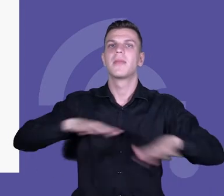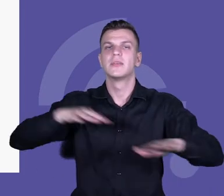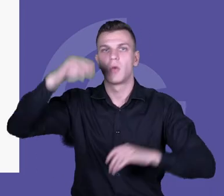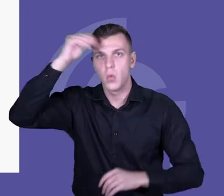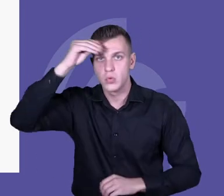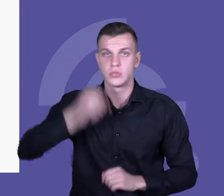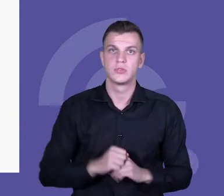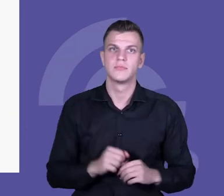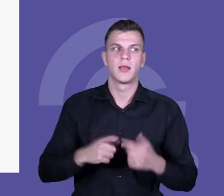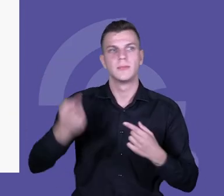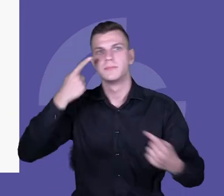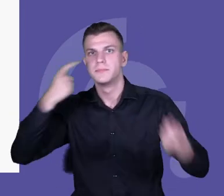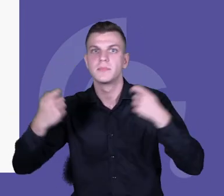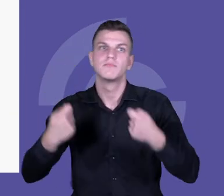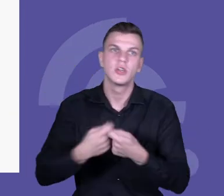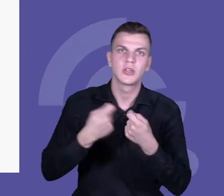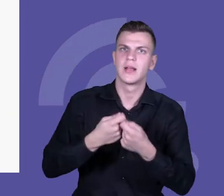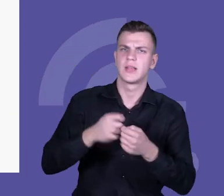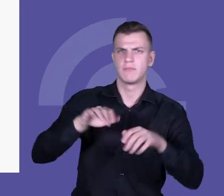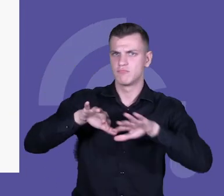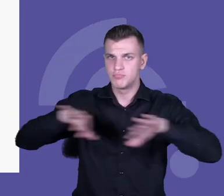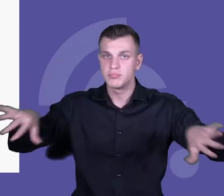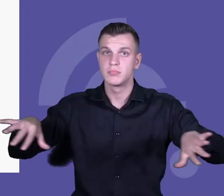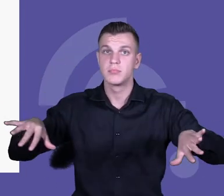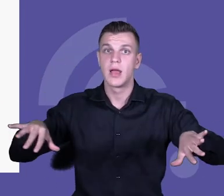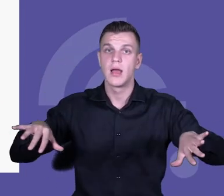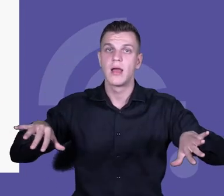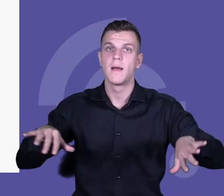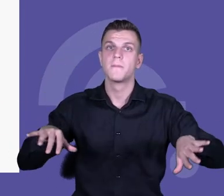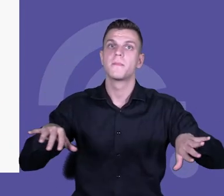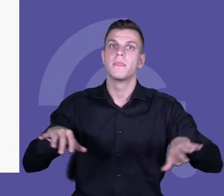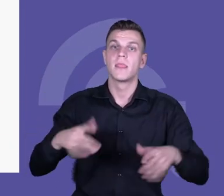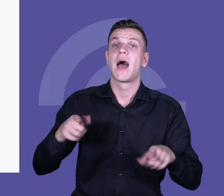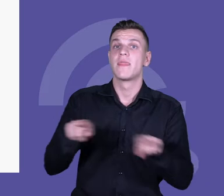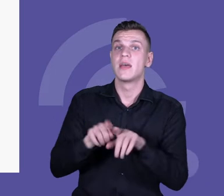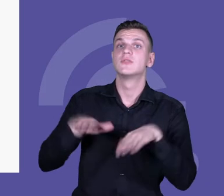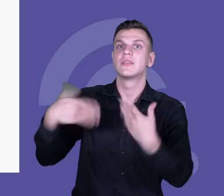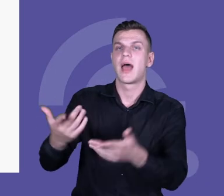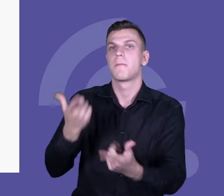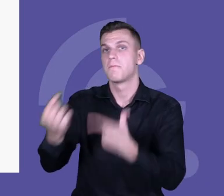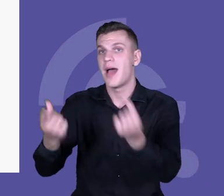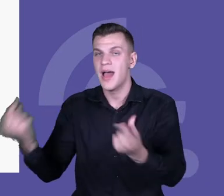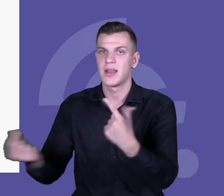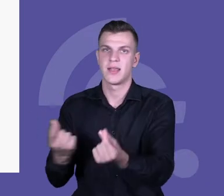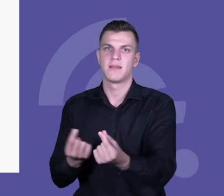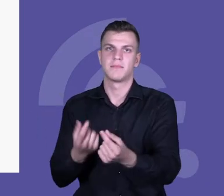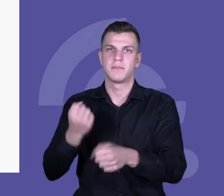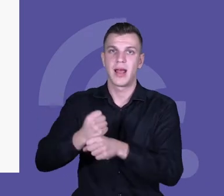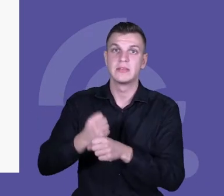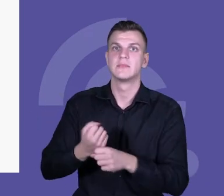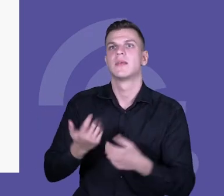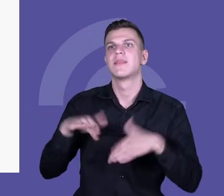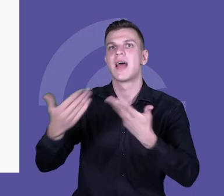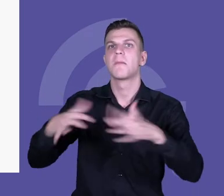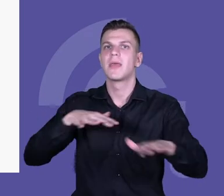Usunięcie rozpraszaczy, ale też zaaranżowanie jej w taki sposób, żeby ona pozwalała pracować w parach, pozwalała pracować indywidualnie, dawała przestrzeń do wyciszenia się,